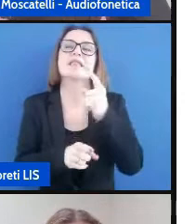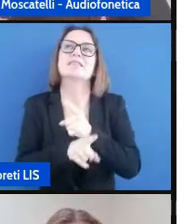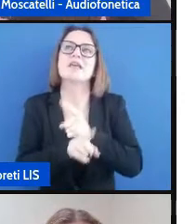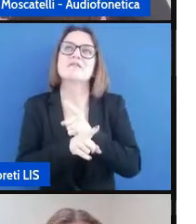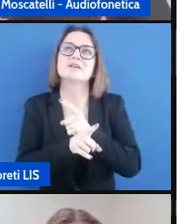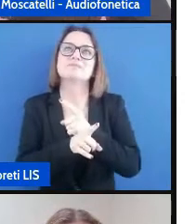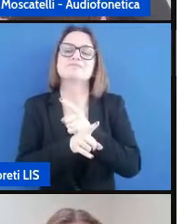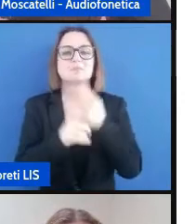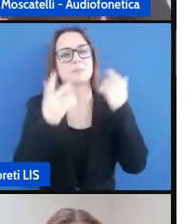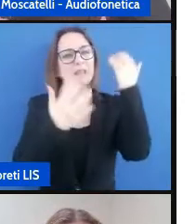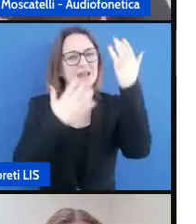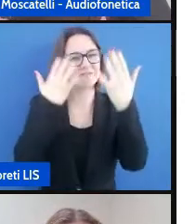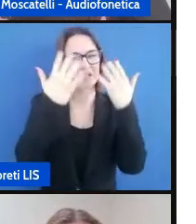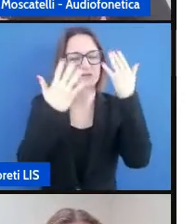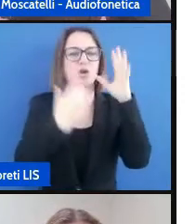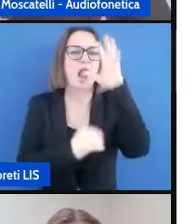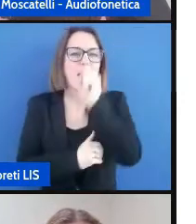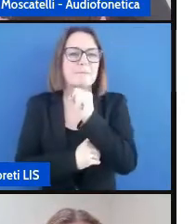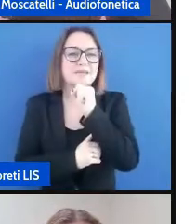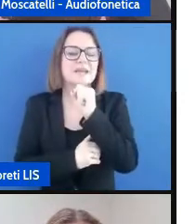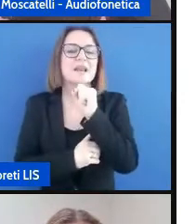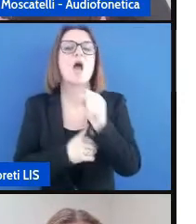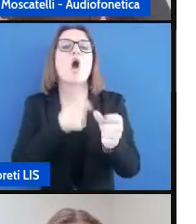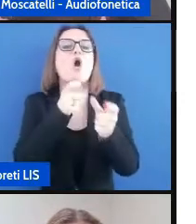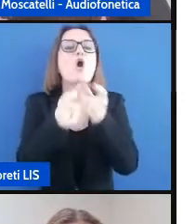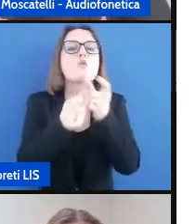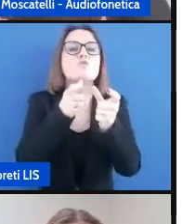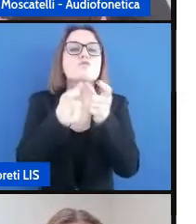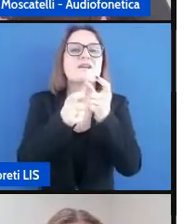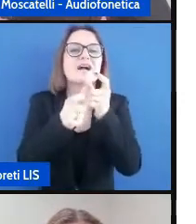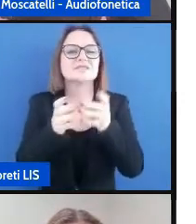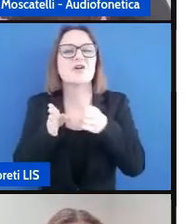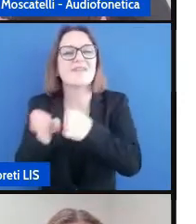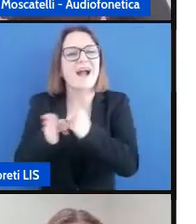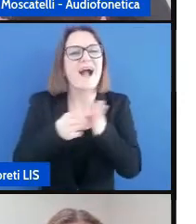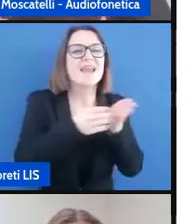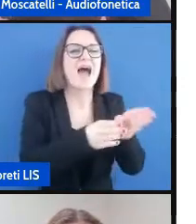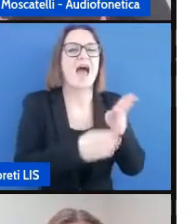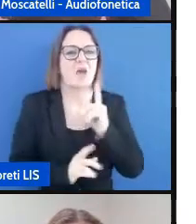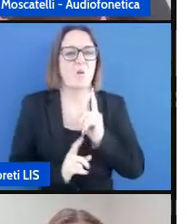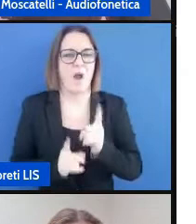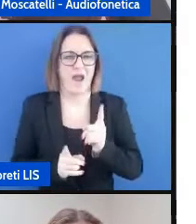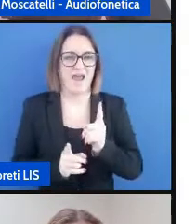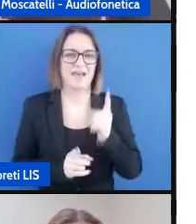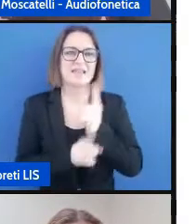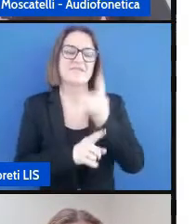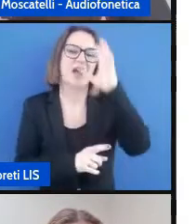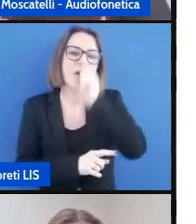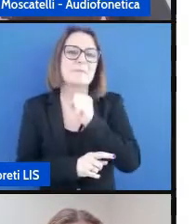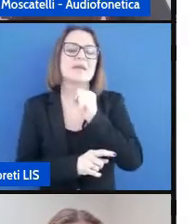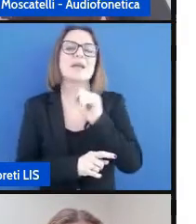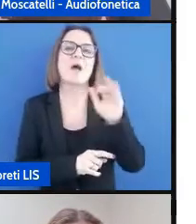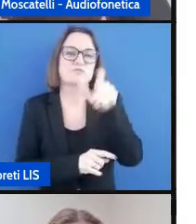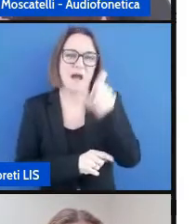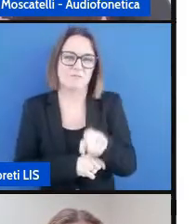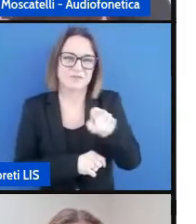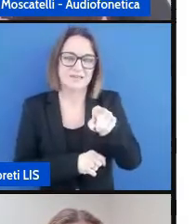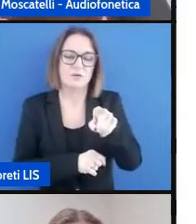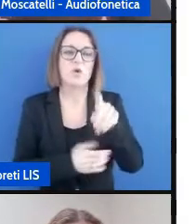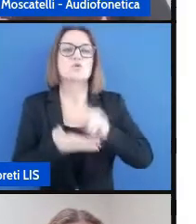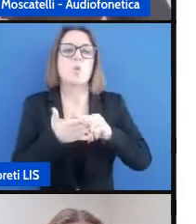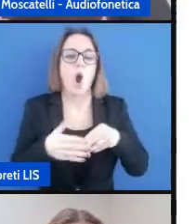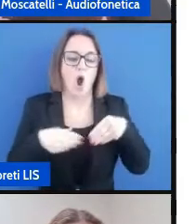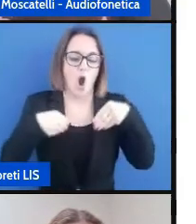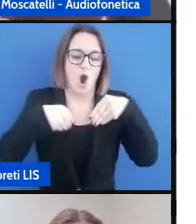rispetto a quale codice comunicativo con quale codice comunicativo il bambino si approccia alla scuola